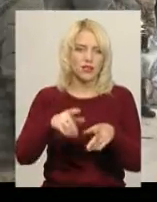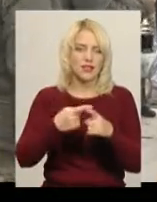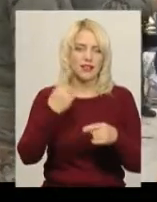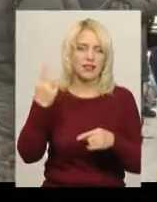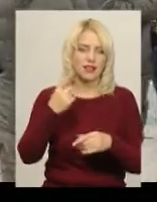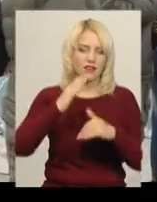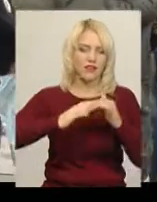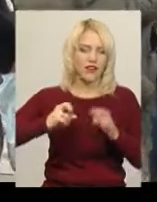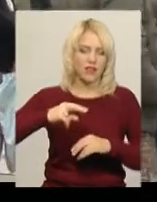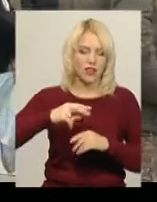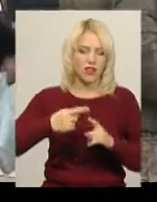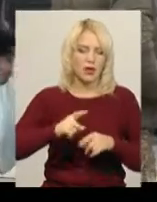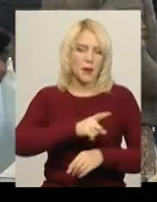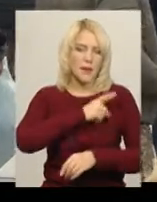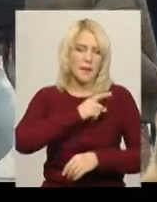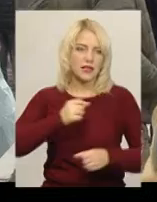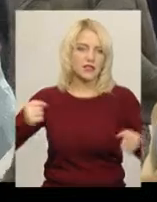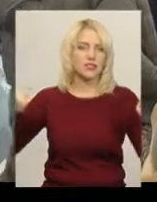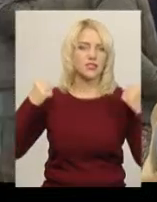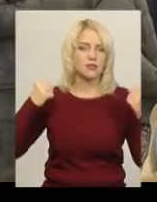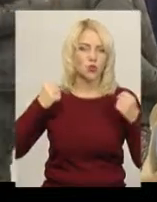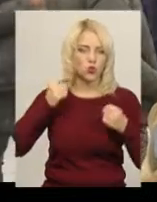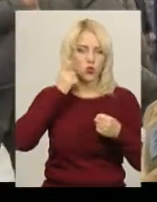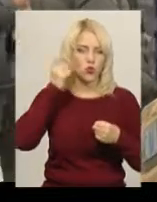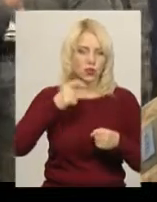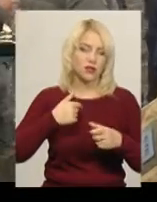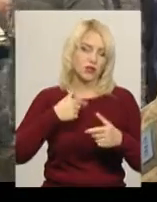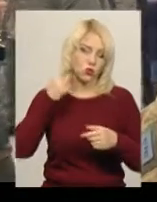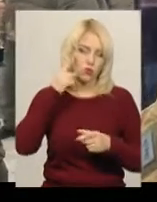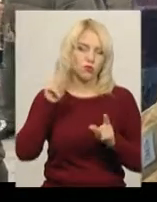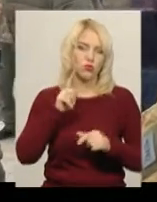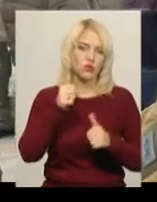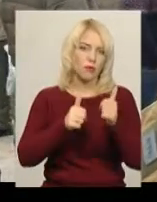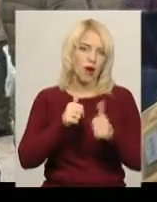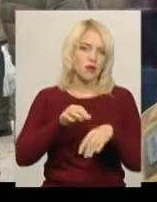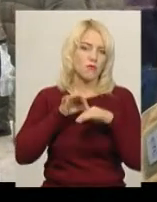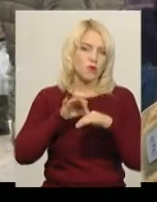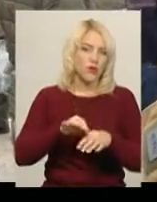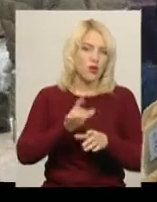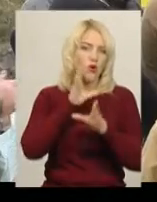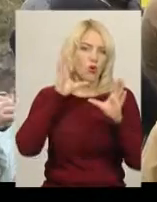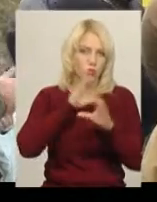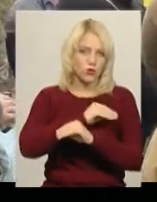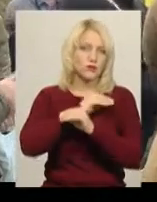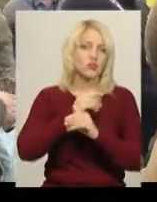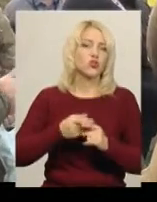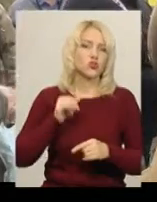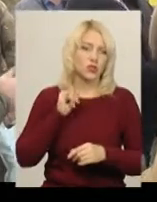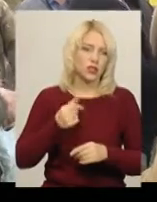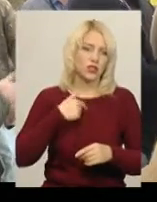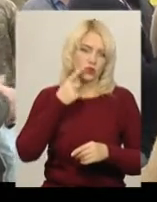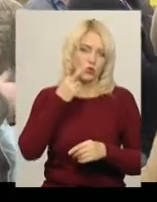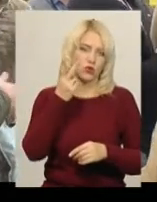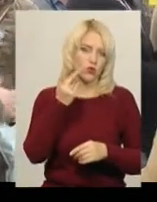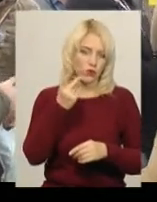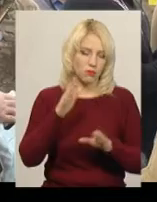кваліфікації України – майстра спорту України Тому я думаю, що змагання прийшли успішно Якщо рахувати, що ми другий рік в цьому русі, то я думаю, що це хороший